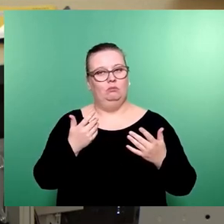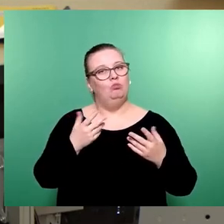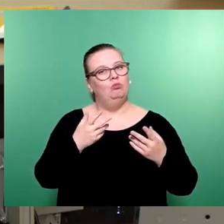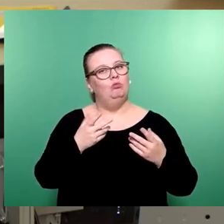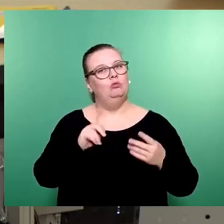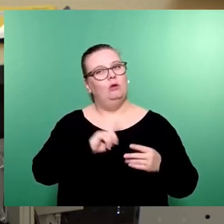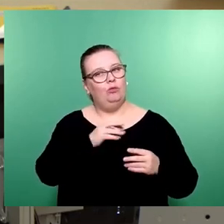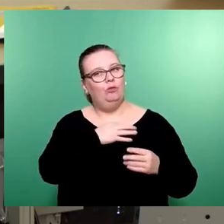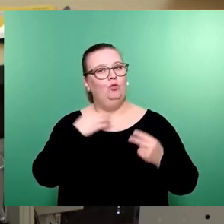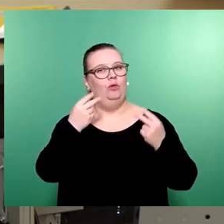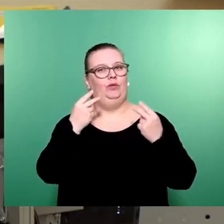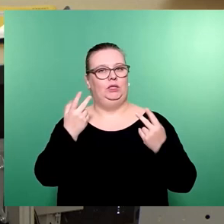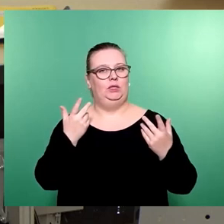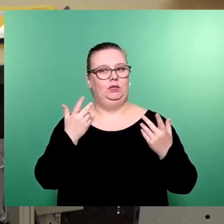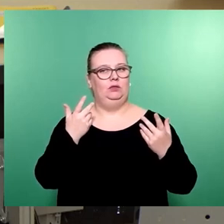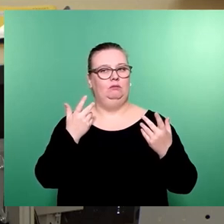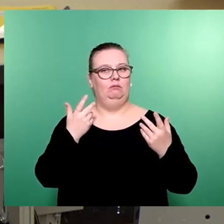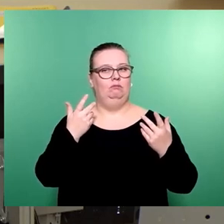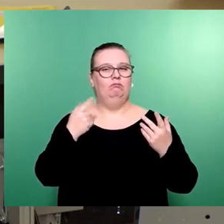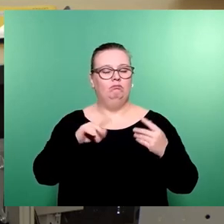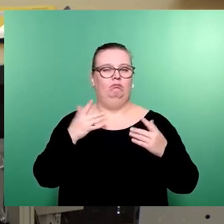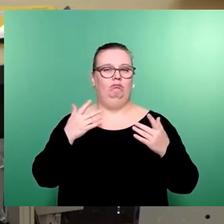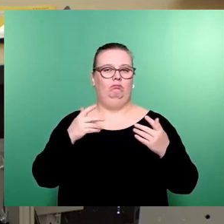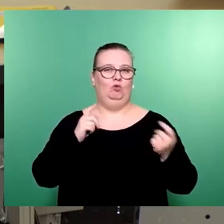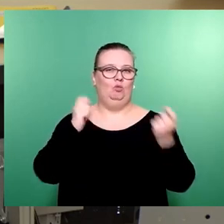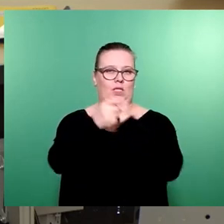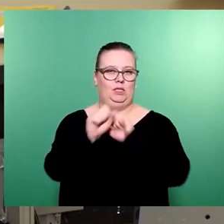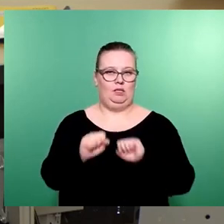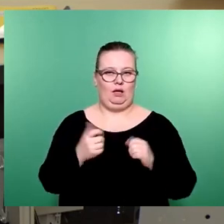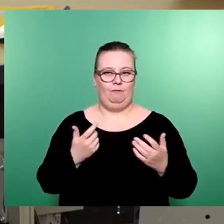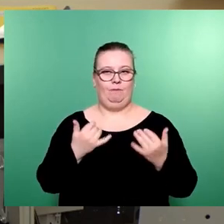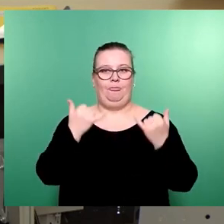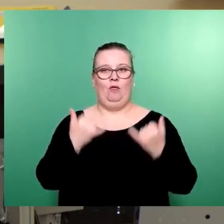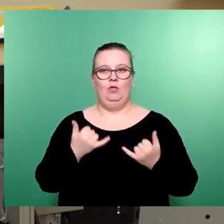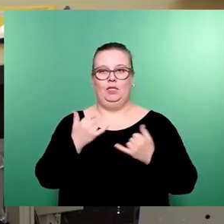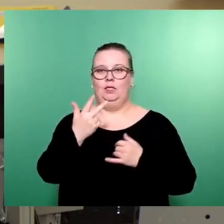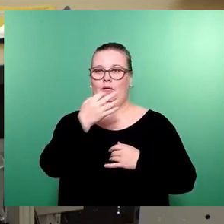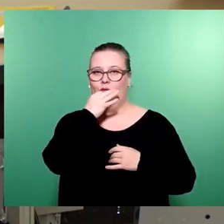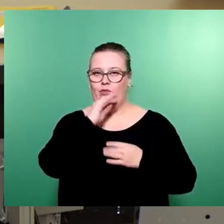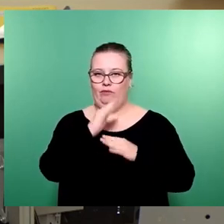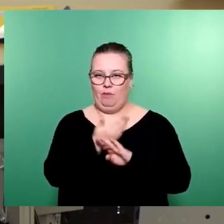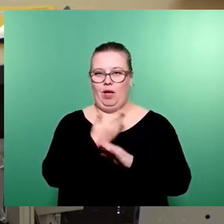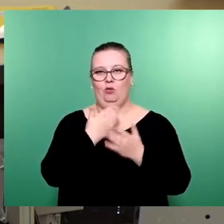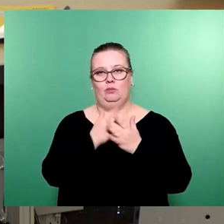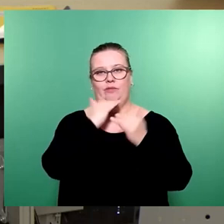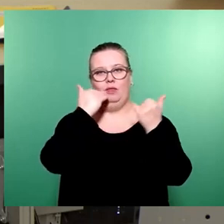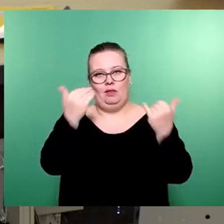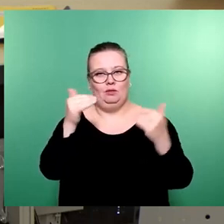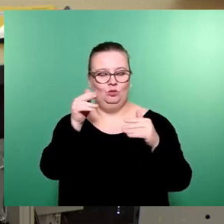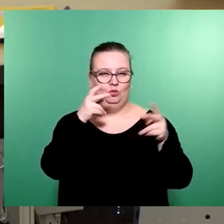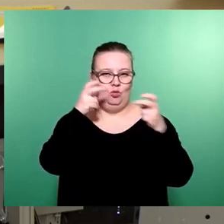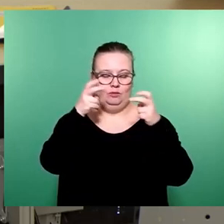wichtig, dass wir das hier etablieren konnten. So, und jetzt sind die drei Minuten vorbei. Und deswegen vielen Dank fürs Zuhören.